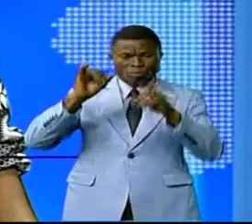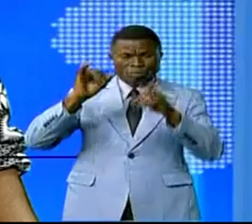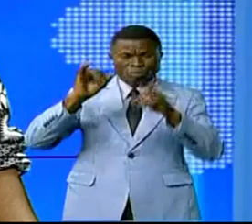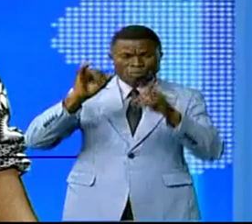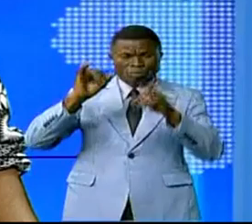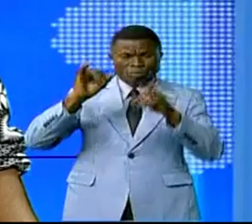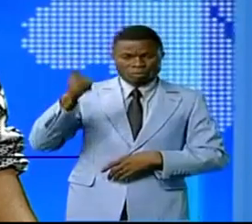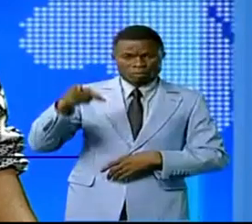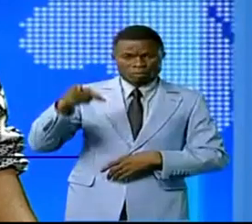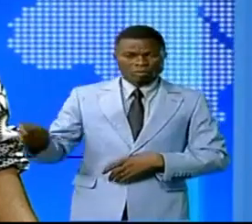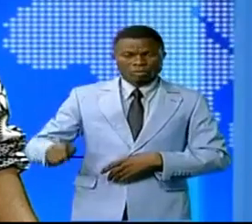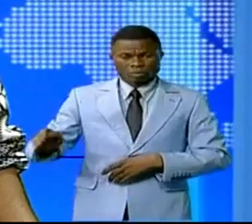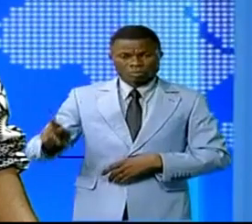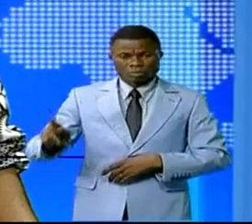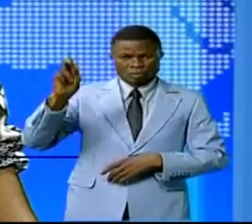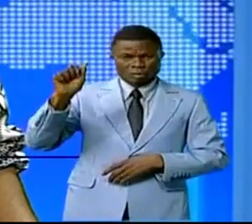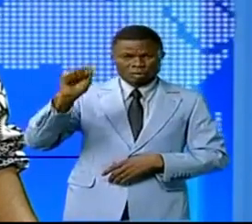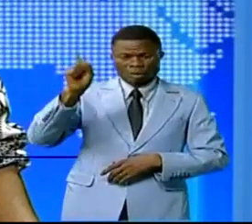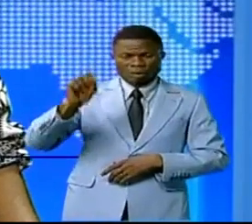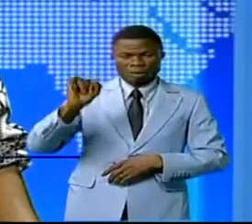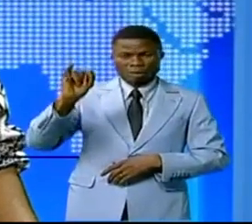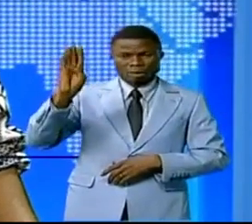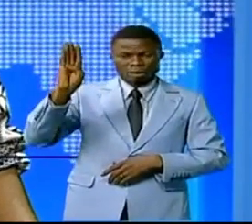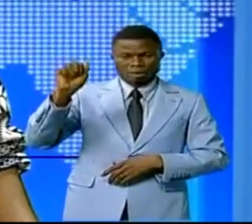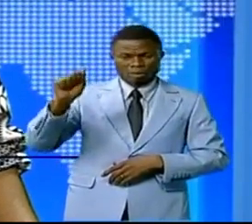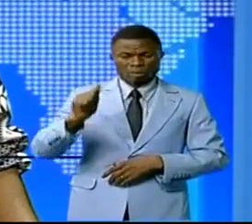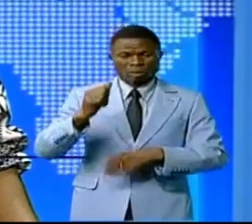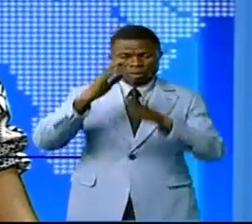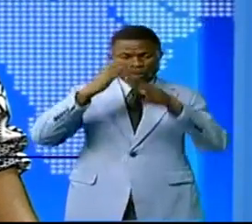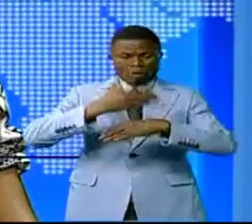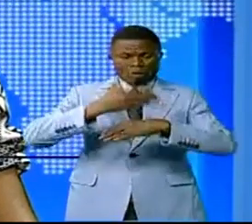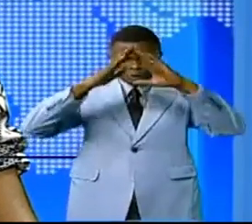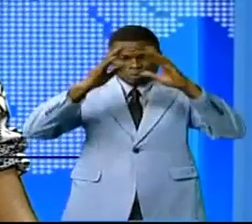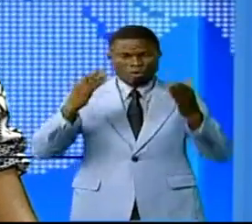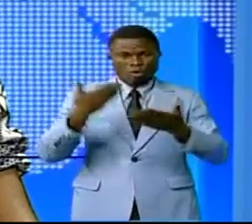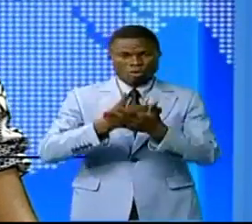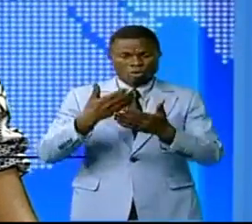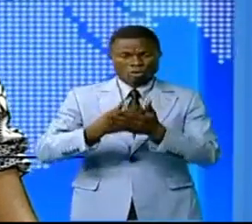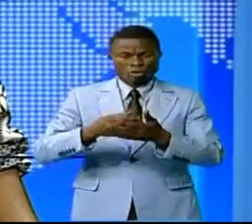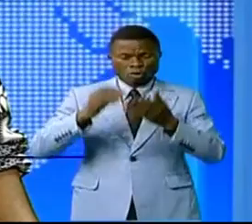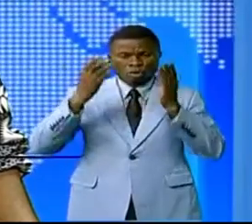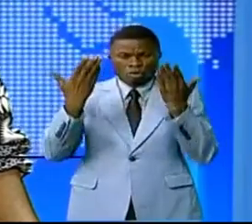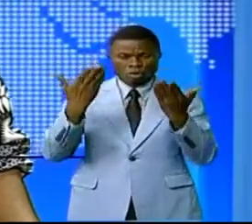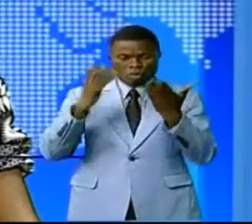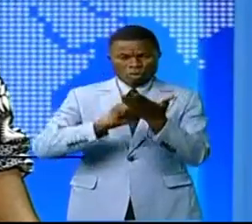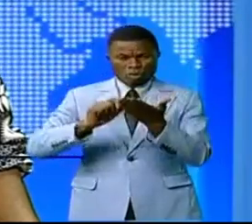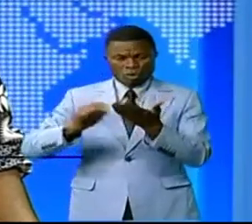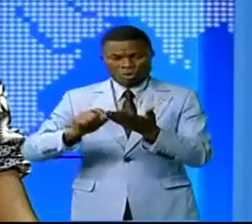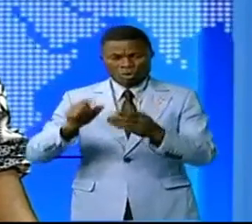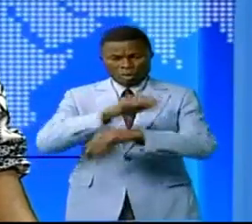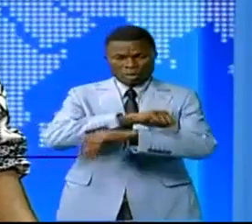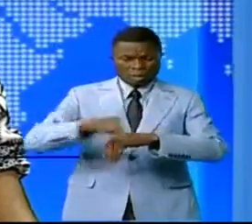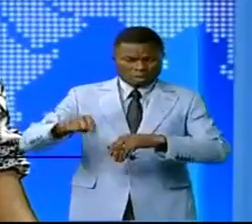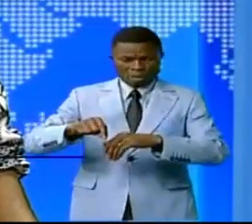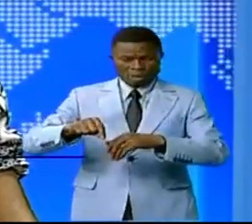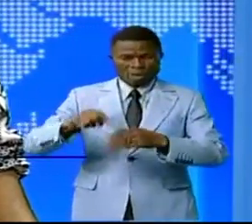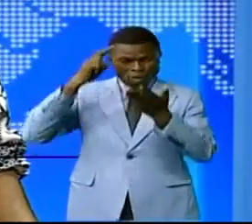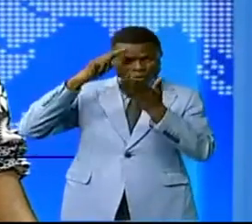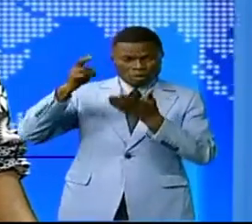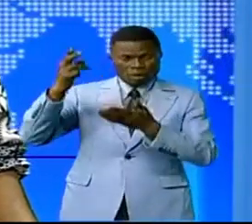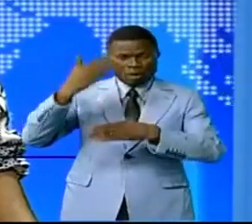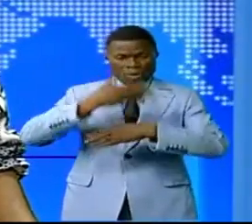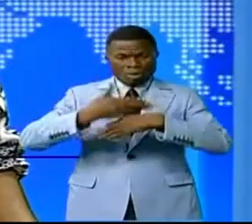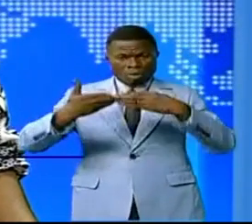du territoire des Kazibas sera doté de bâtiments pour des auditoires et le bureau. Dans l'enceinte sera aussi